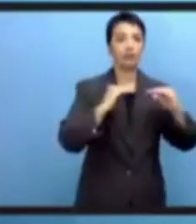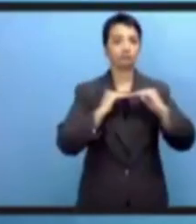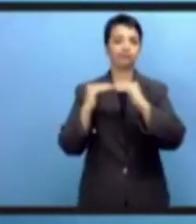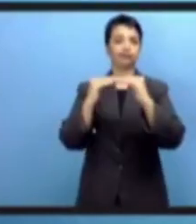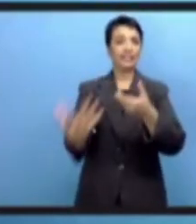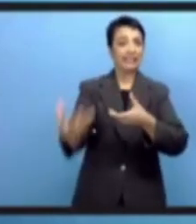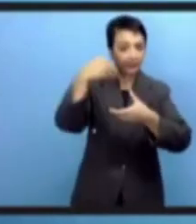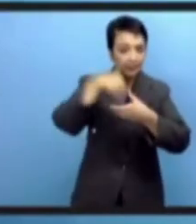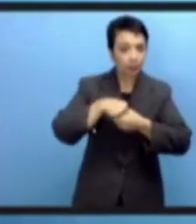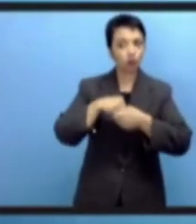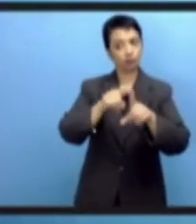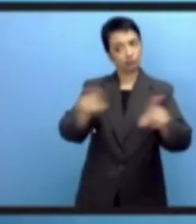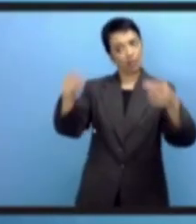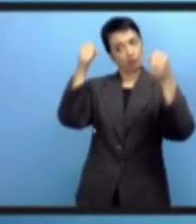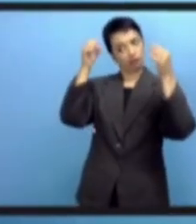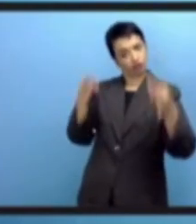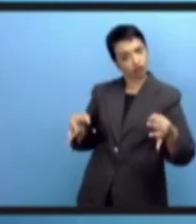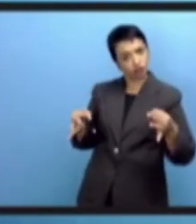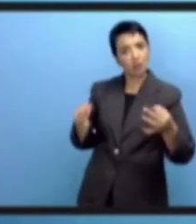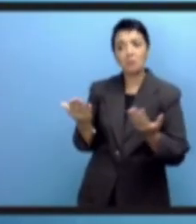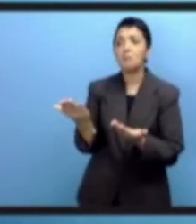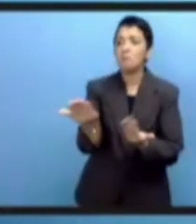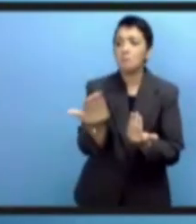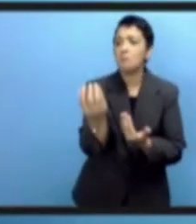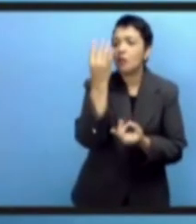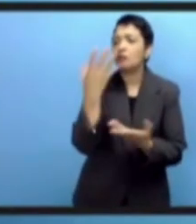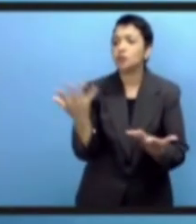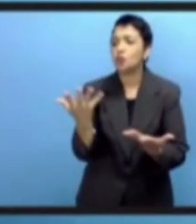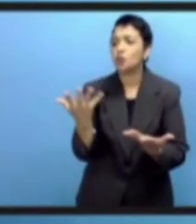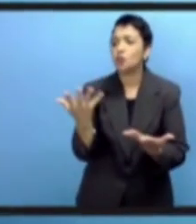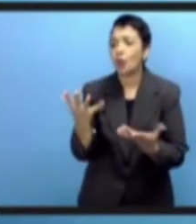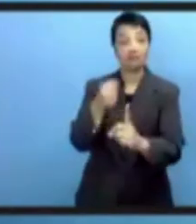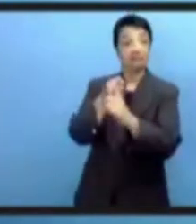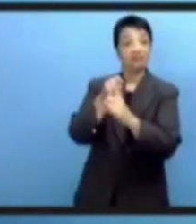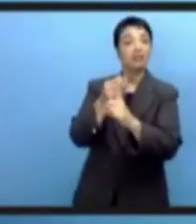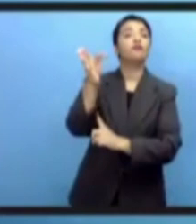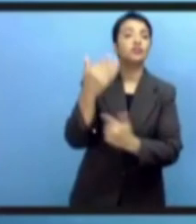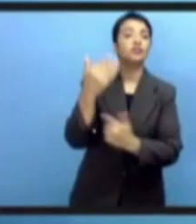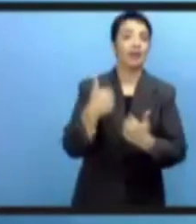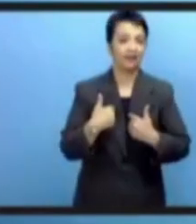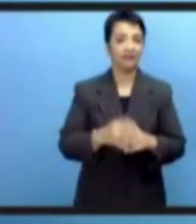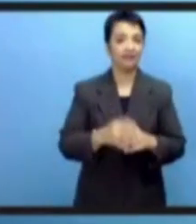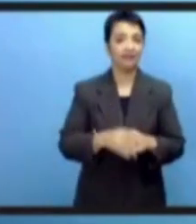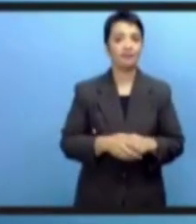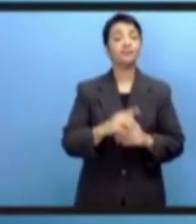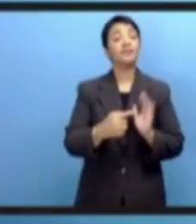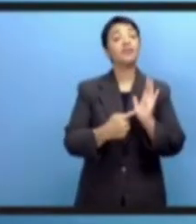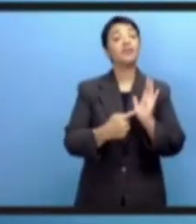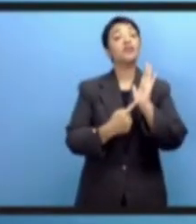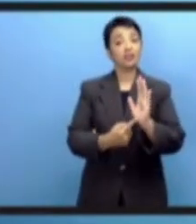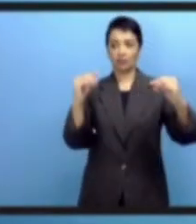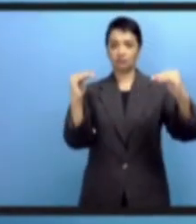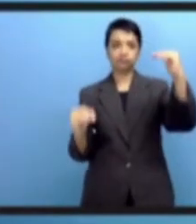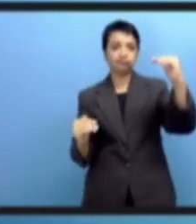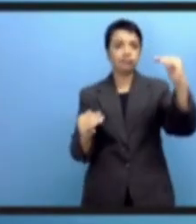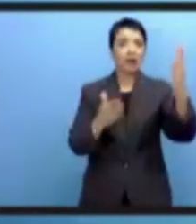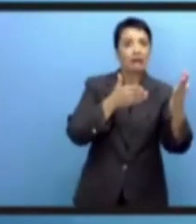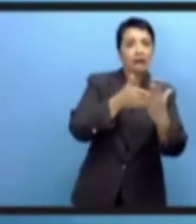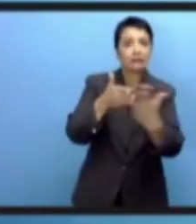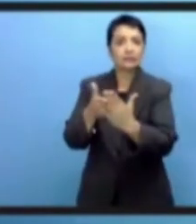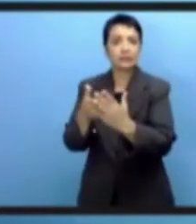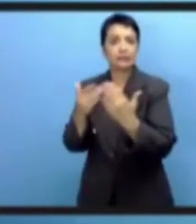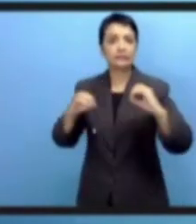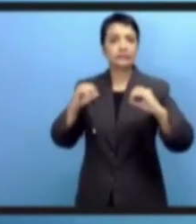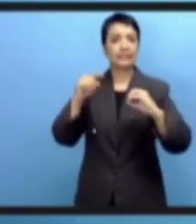должна быть возможность активно принимать участие в процессе принятия решений, от которых зависит их будущее. На будущее нам важно